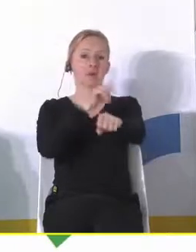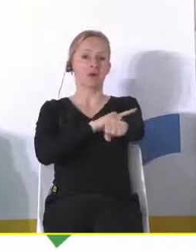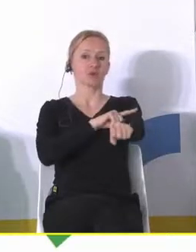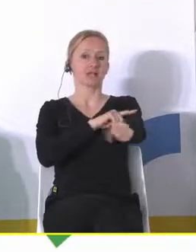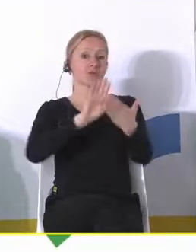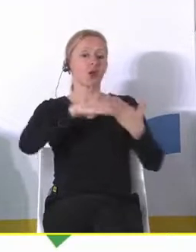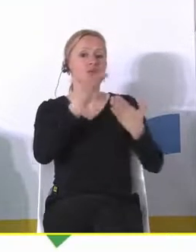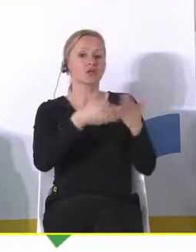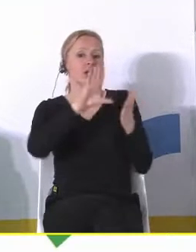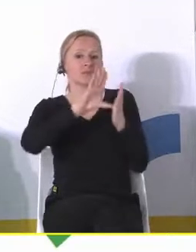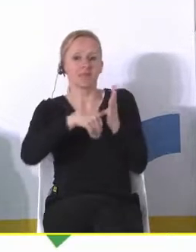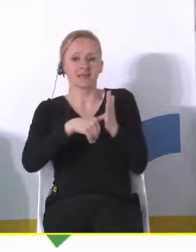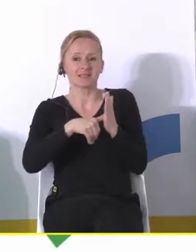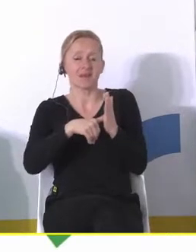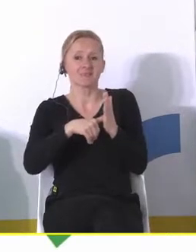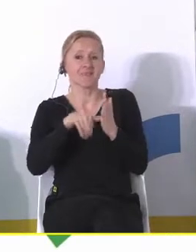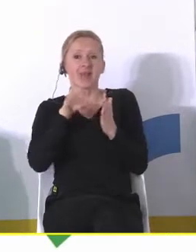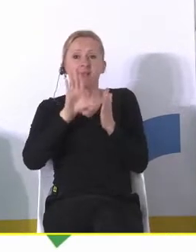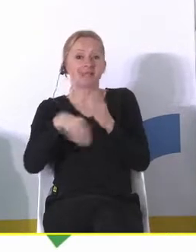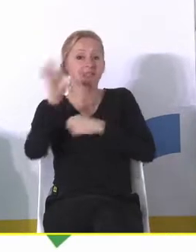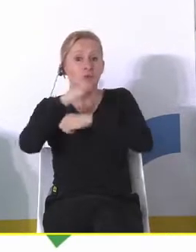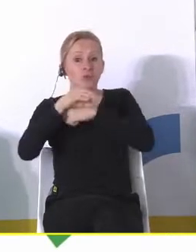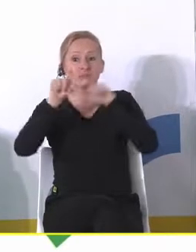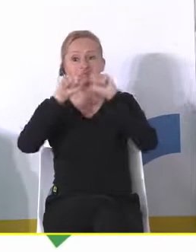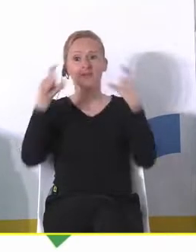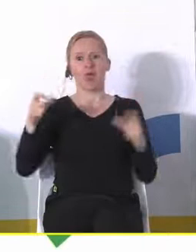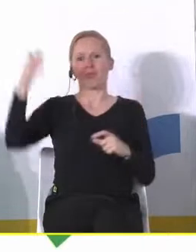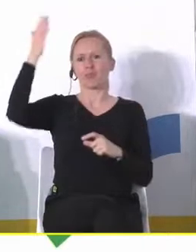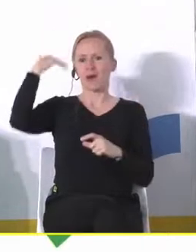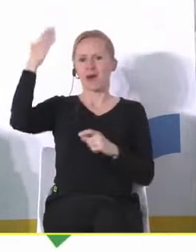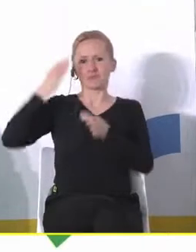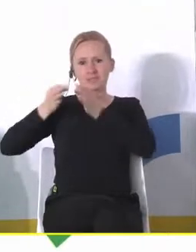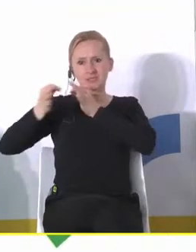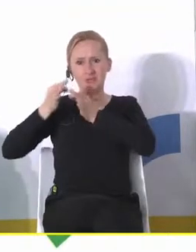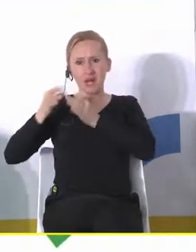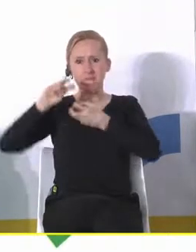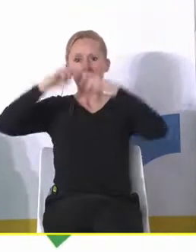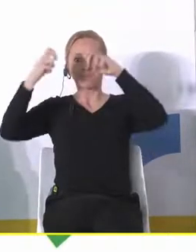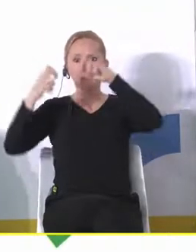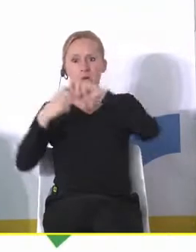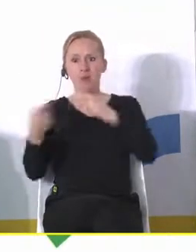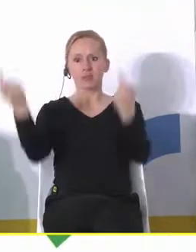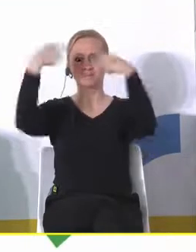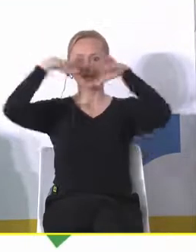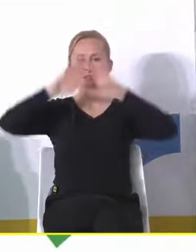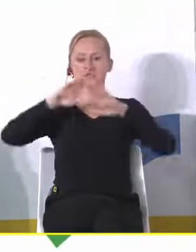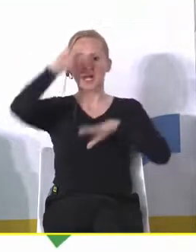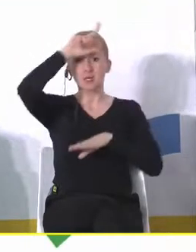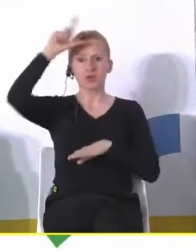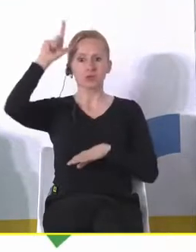przykładem, gdzie miasto uniwersyteckie od dawna, tak, które ma problem z depopulacją. I